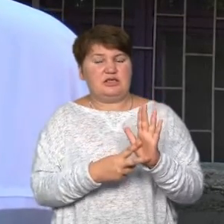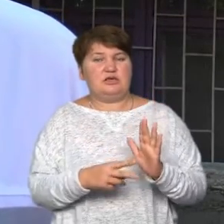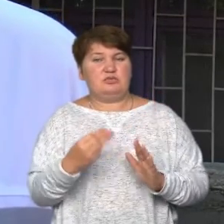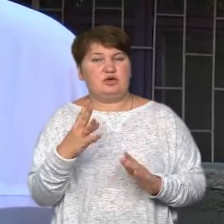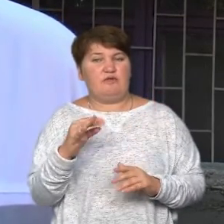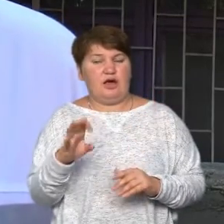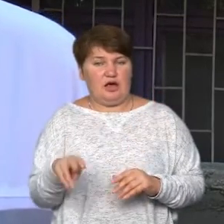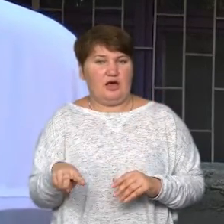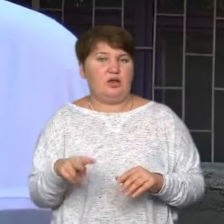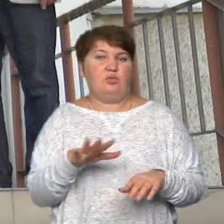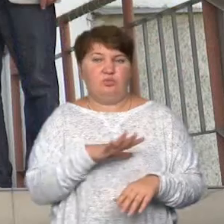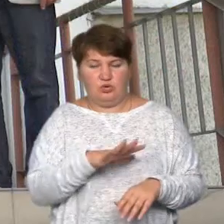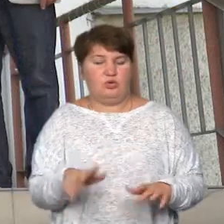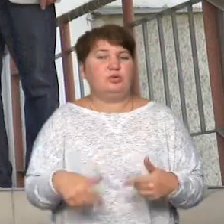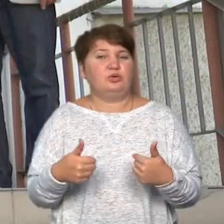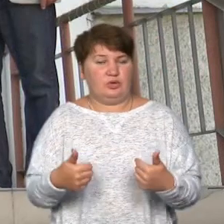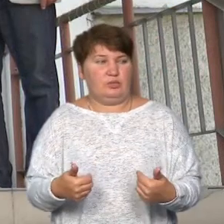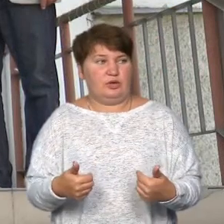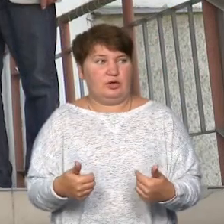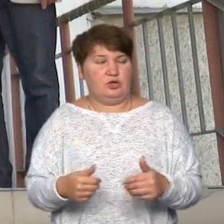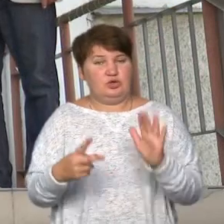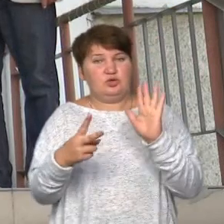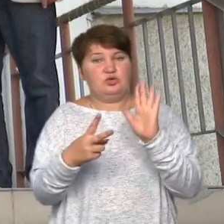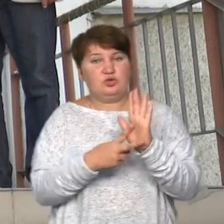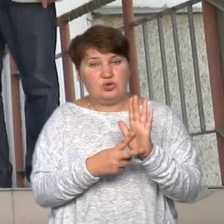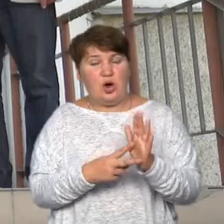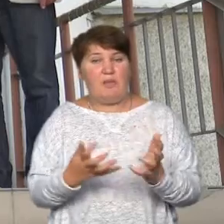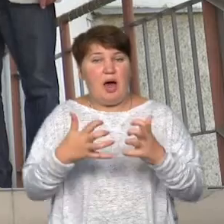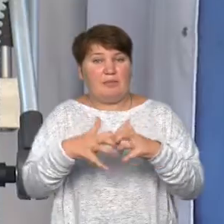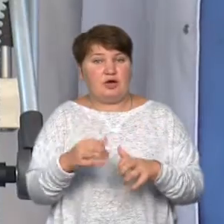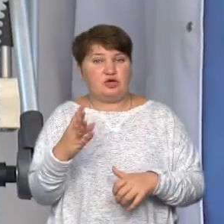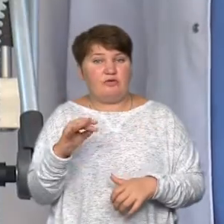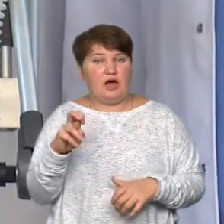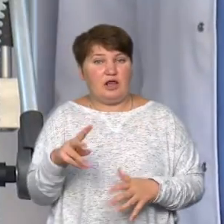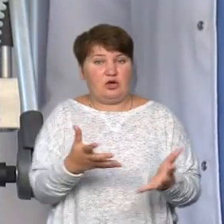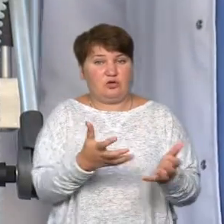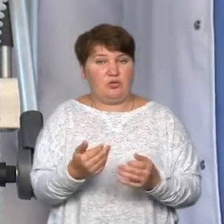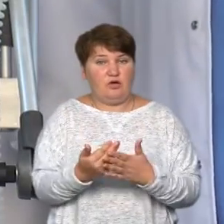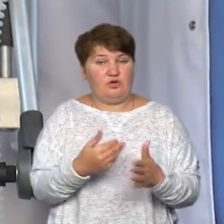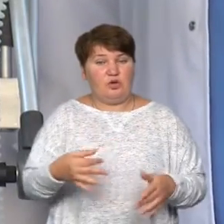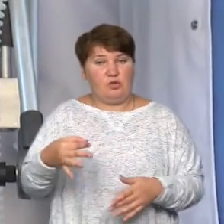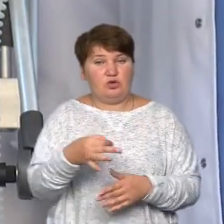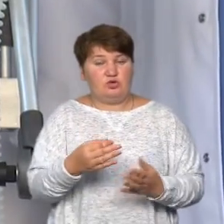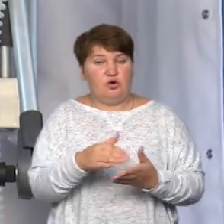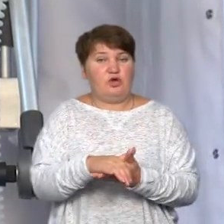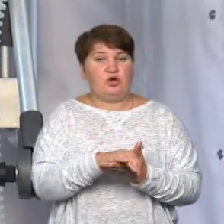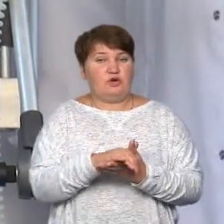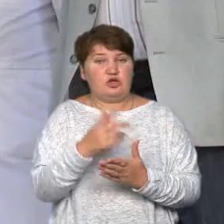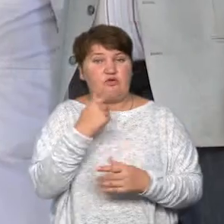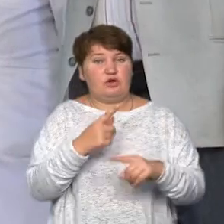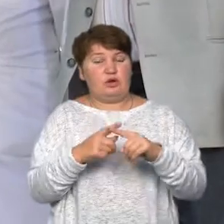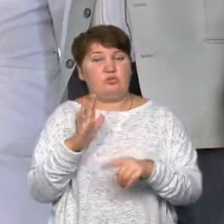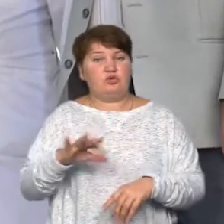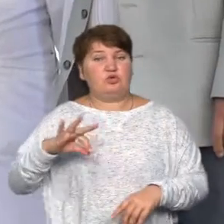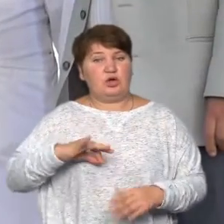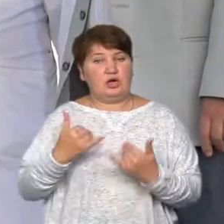типу, це б було без сумніво позитивно. Сьомий апарат штучної вентиляції легень, який отримала від обласного товариства Червоного Христа, будуть застосовувати